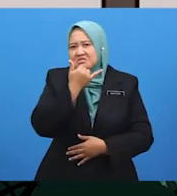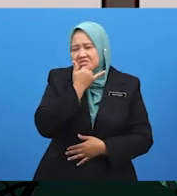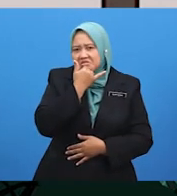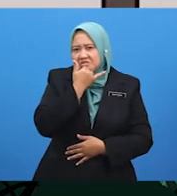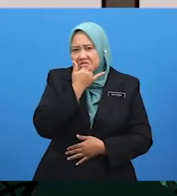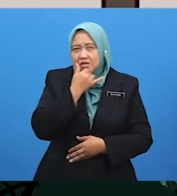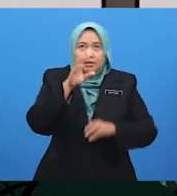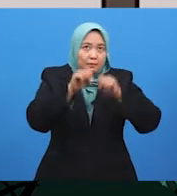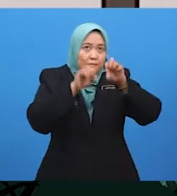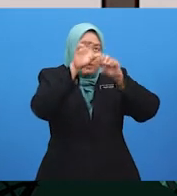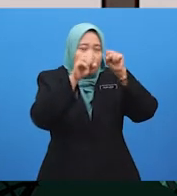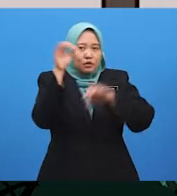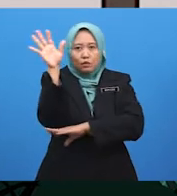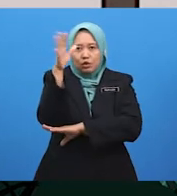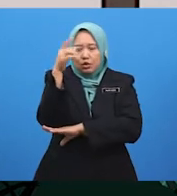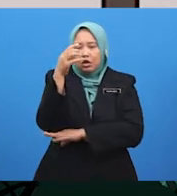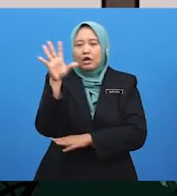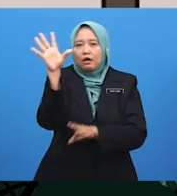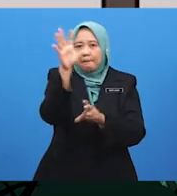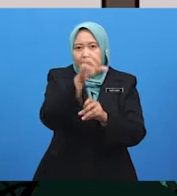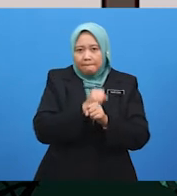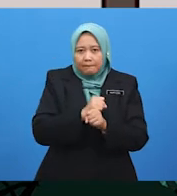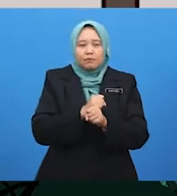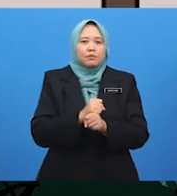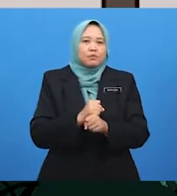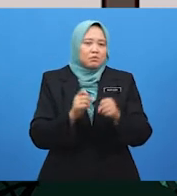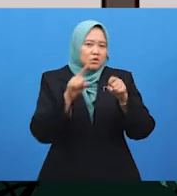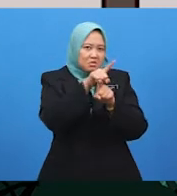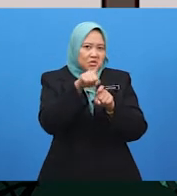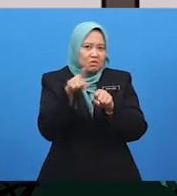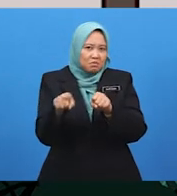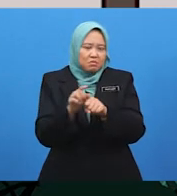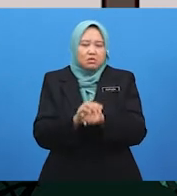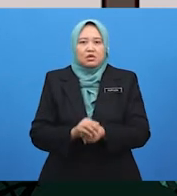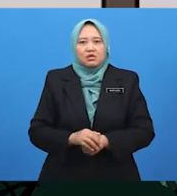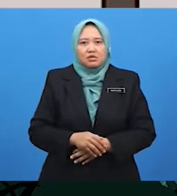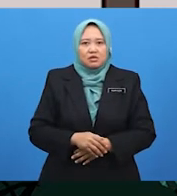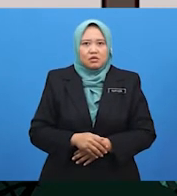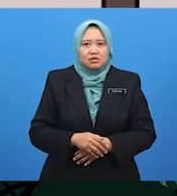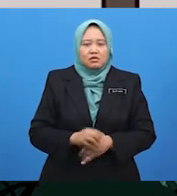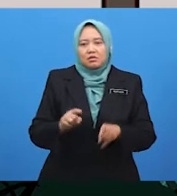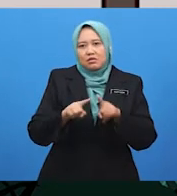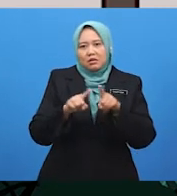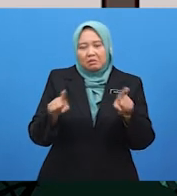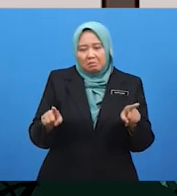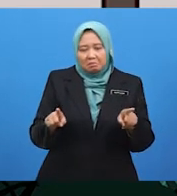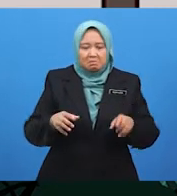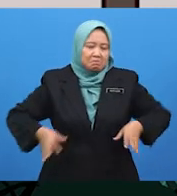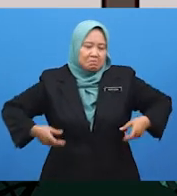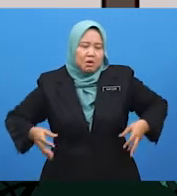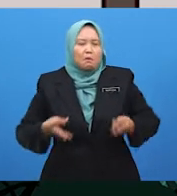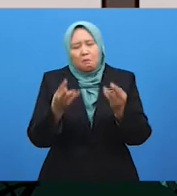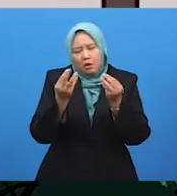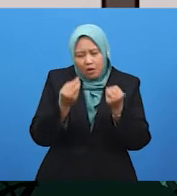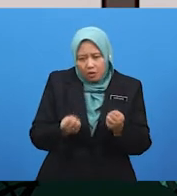untuk memetik buah-buah rambutan. Saya menghalang. Tetapi masih degil. Sebab itulah